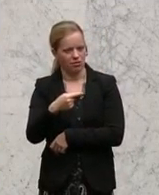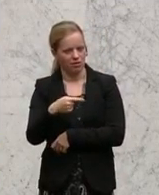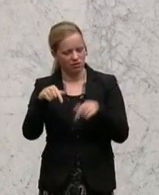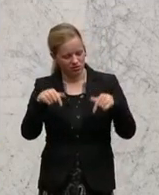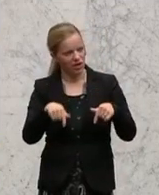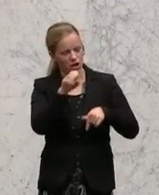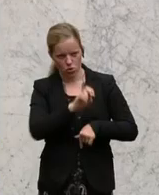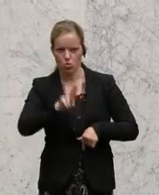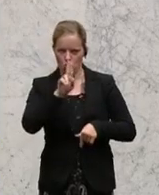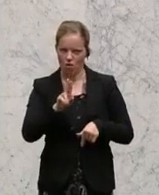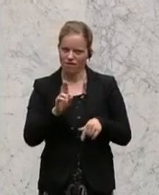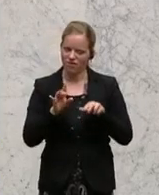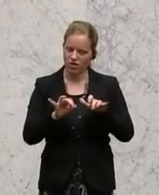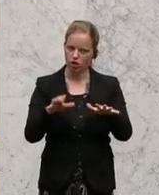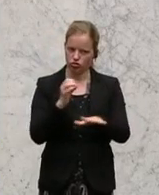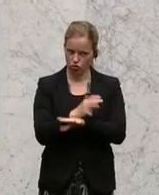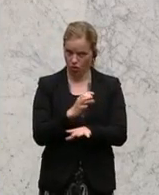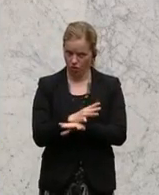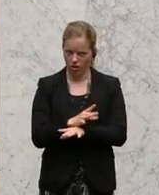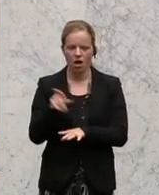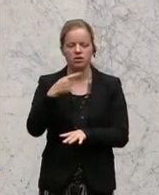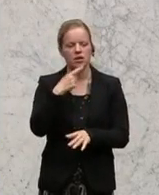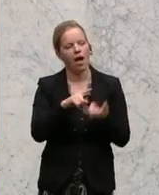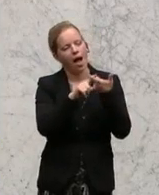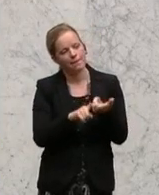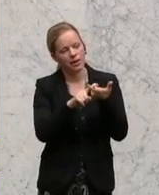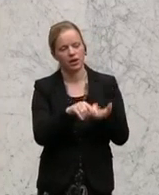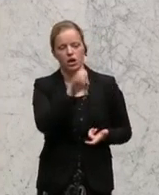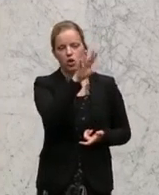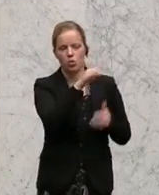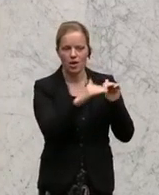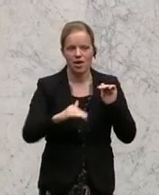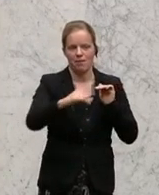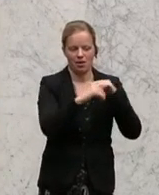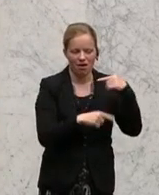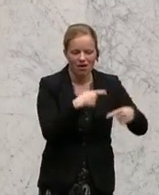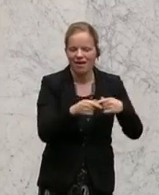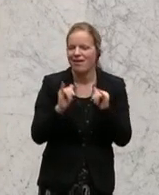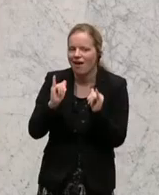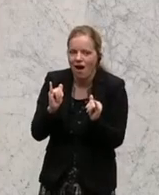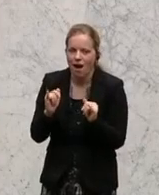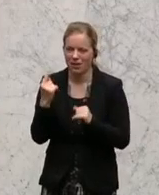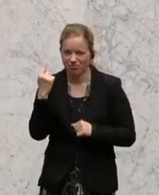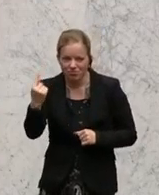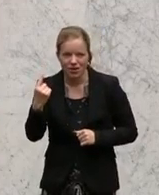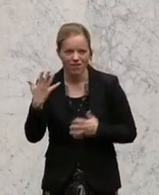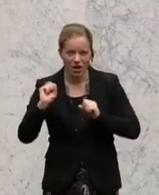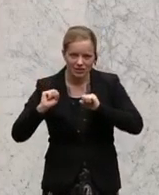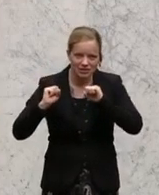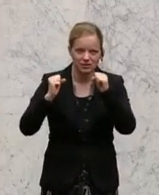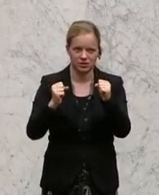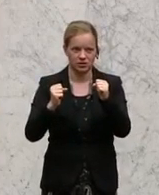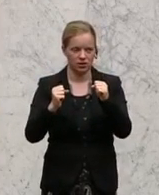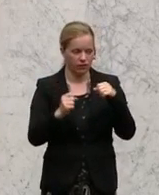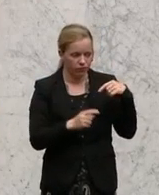gelistet bleibt, hängt von der weiteren Vorgangsweise auf EU-Ebene ab. Ja, aber was tragen Sie dazu bei, um